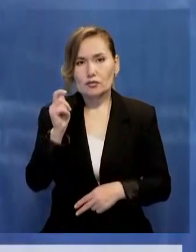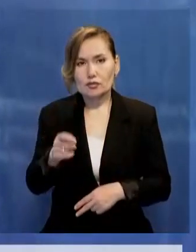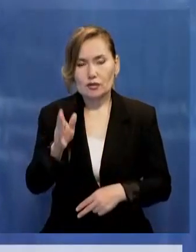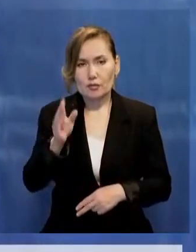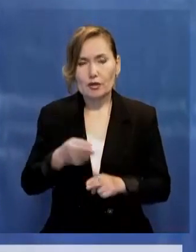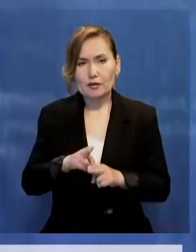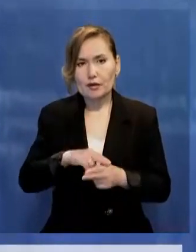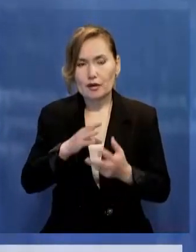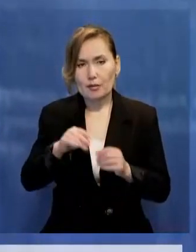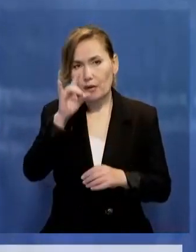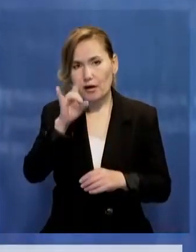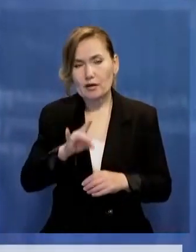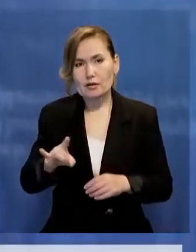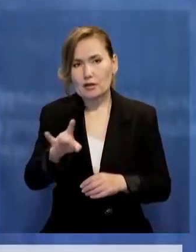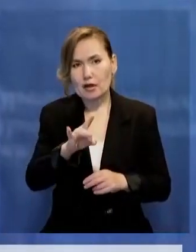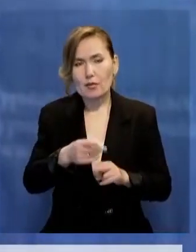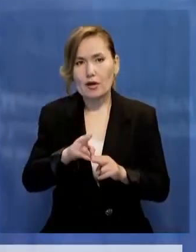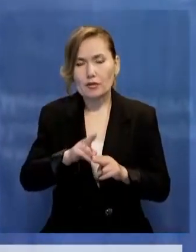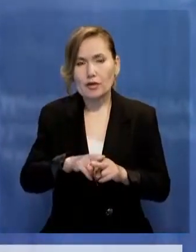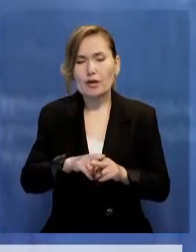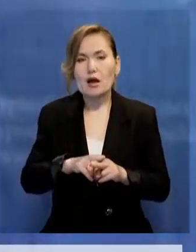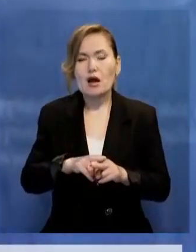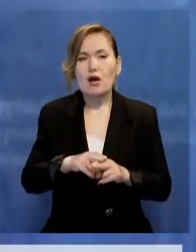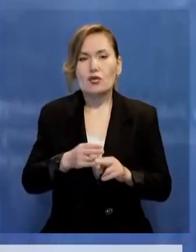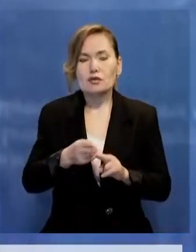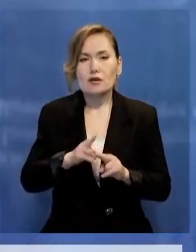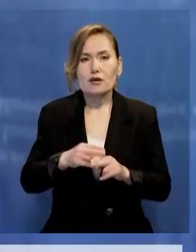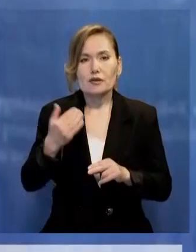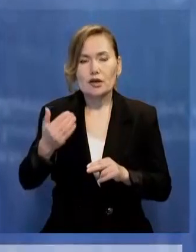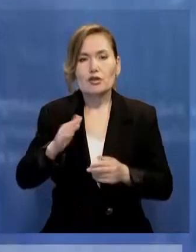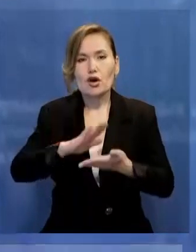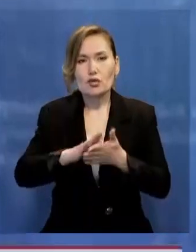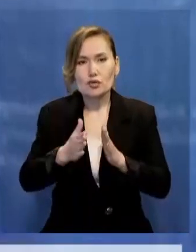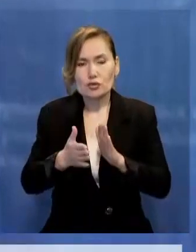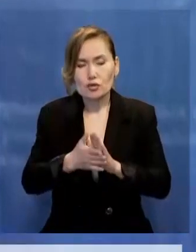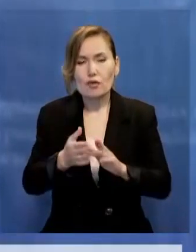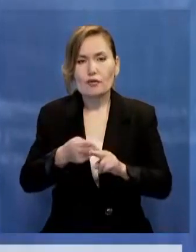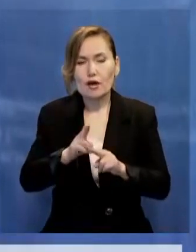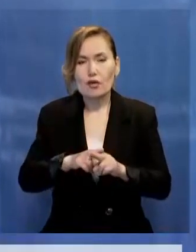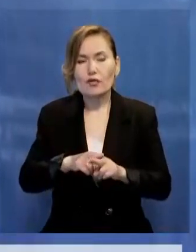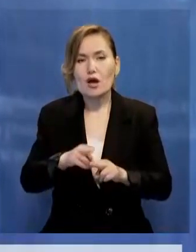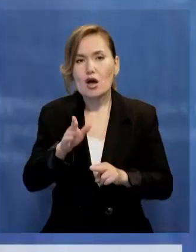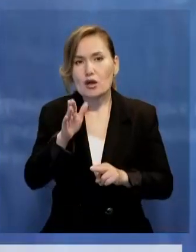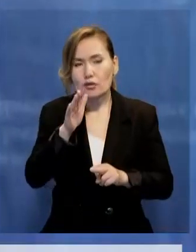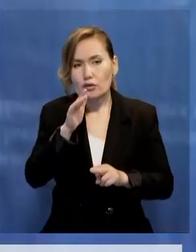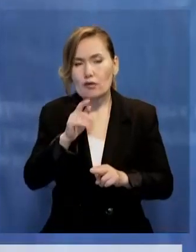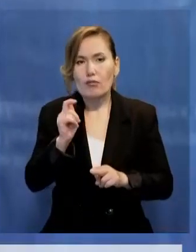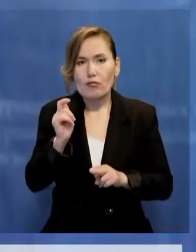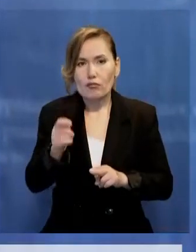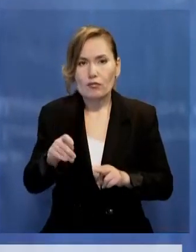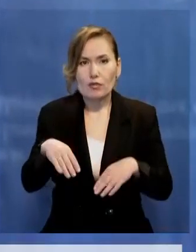Алайда қасында республикасынан бұл жылығына бәрі алысты рақымшыласа өз үшеріндегі зарым негізінде олар баспостандығы өрің жылыстан болсақтылды.